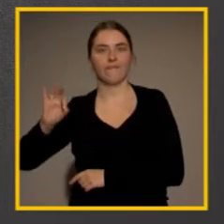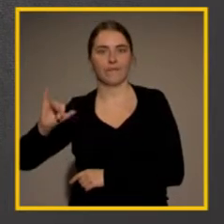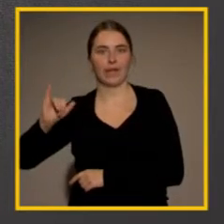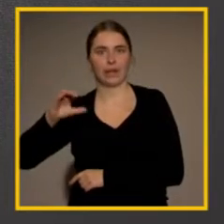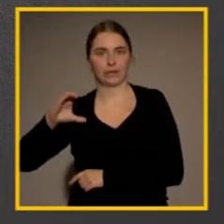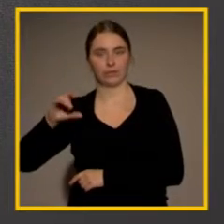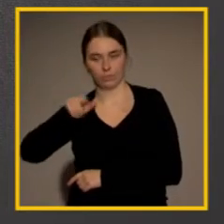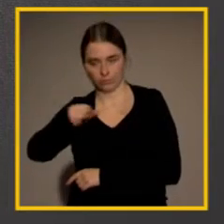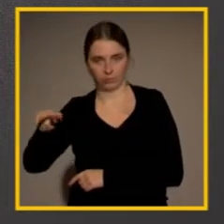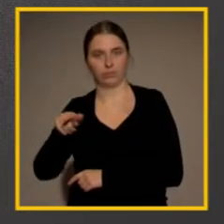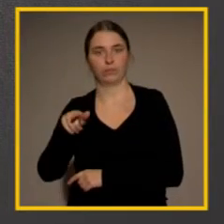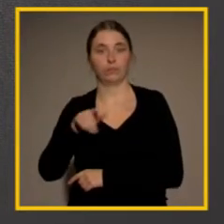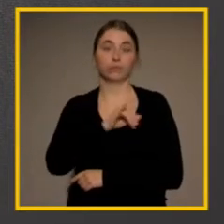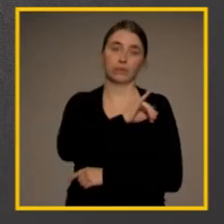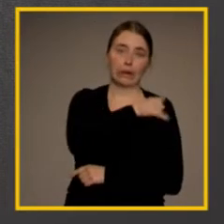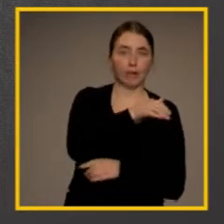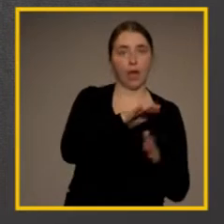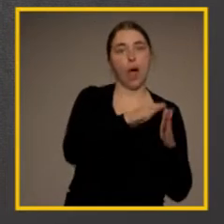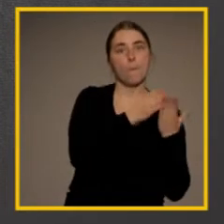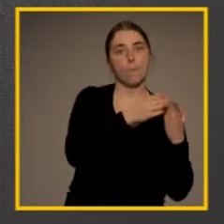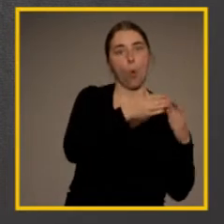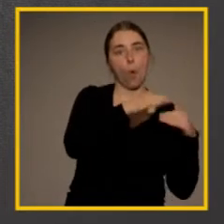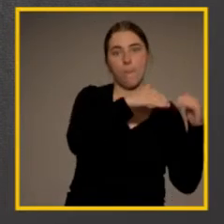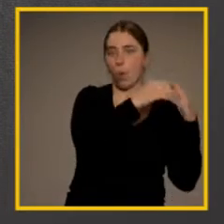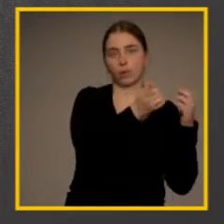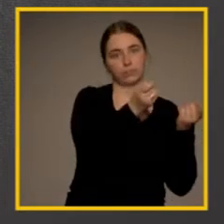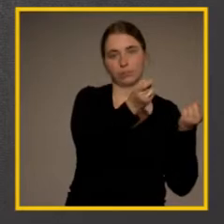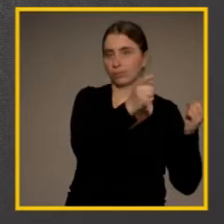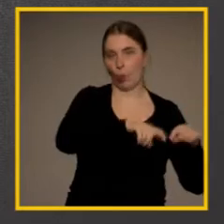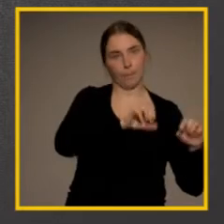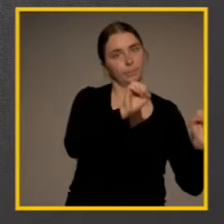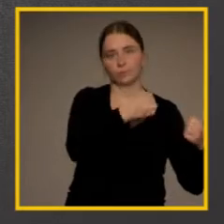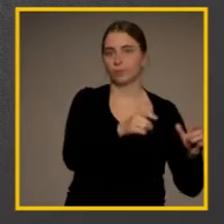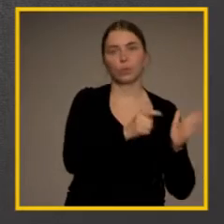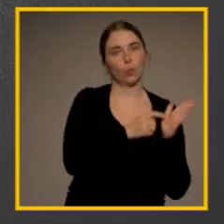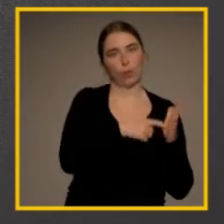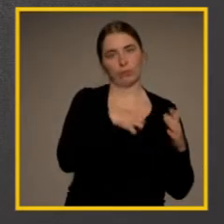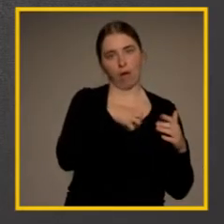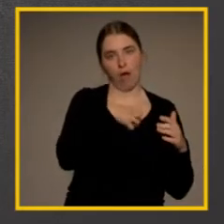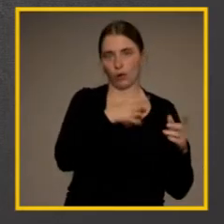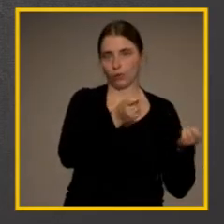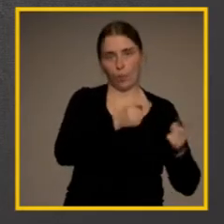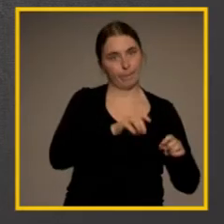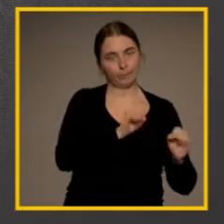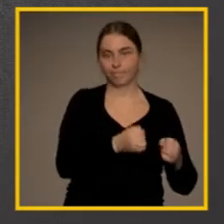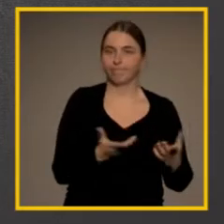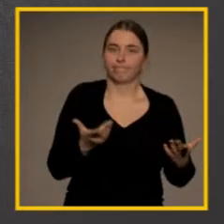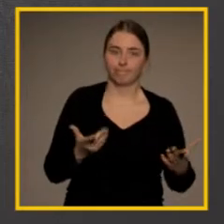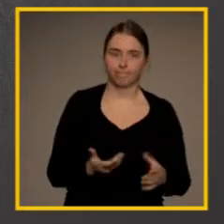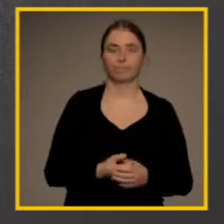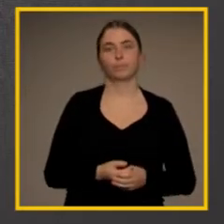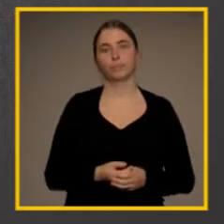Buchbauer konnte leider aus gesundheitlichen Gründen nicht an der Veranstaltung